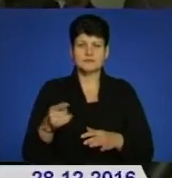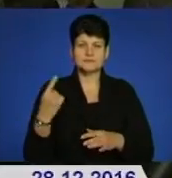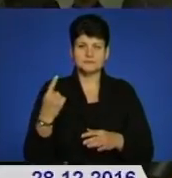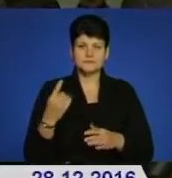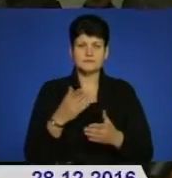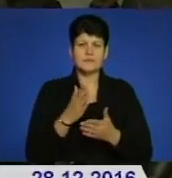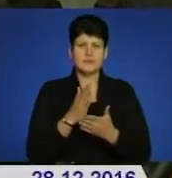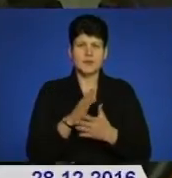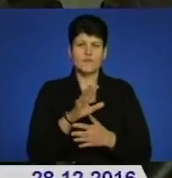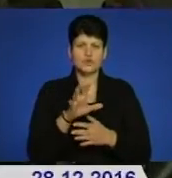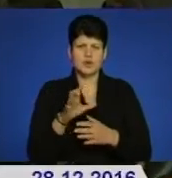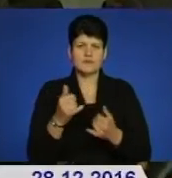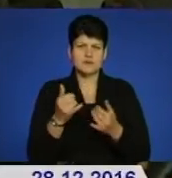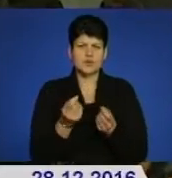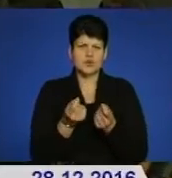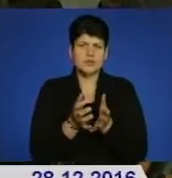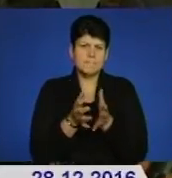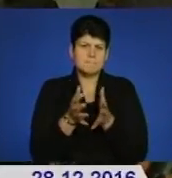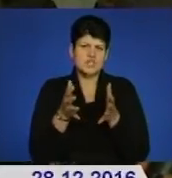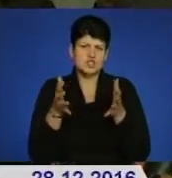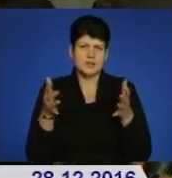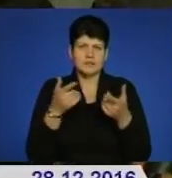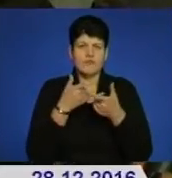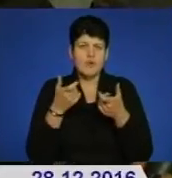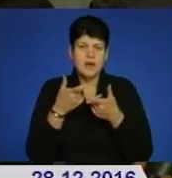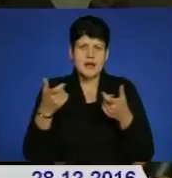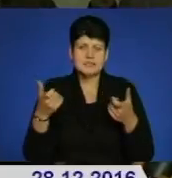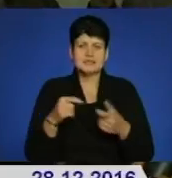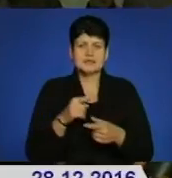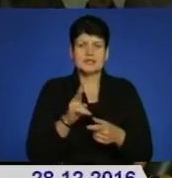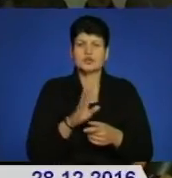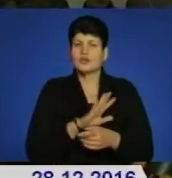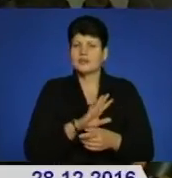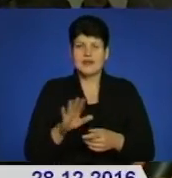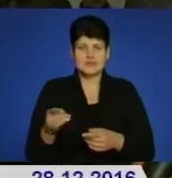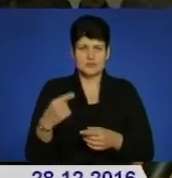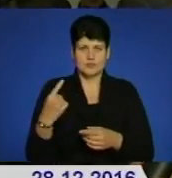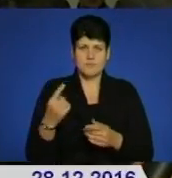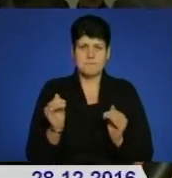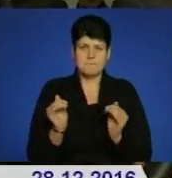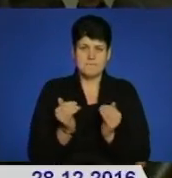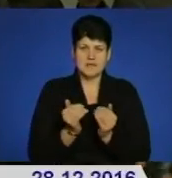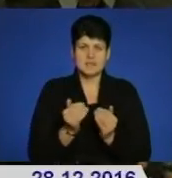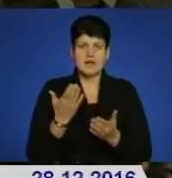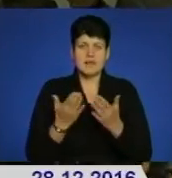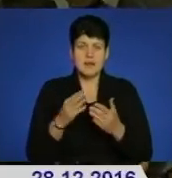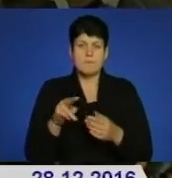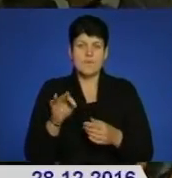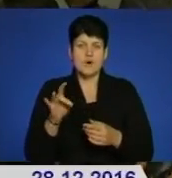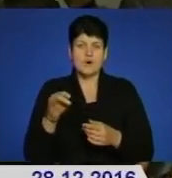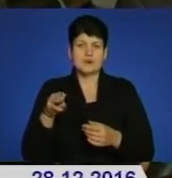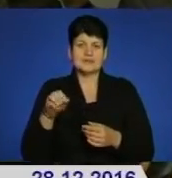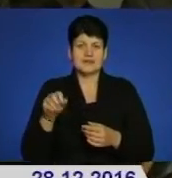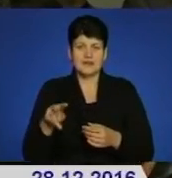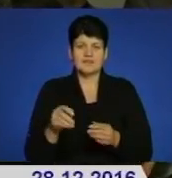фотографії зараз і трошки більше інформації. Тих, хто не з Тернопільської області, менші. Але портал відкритий і